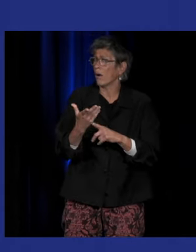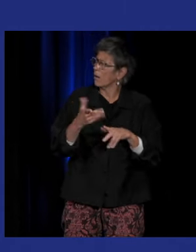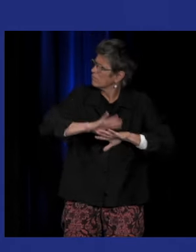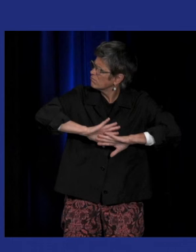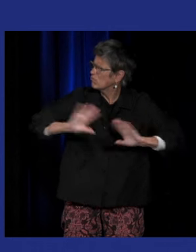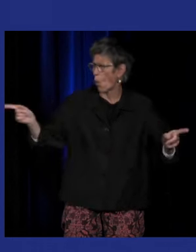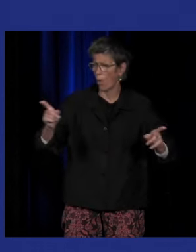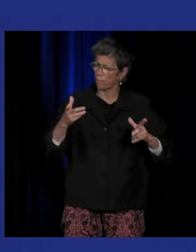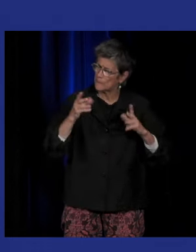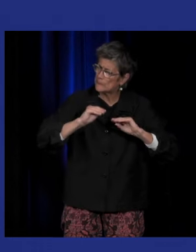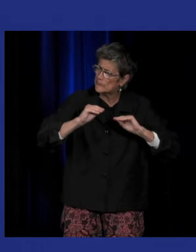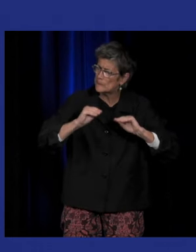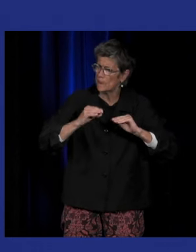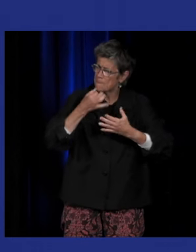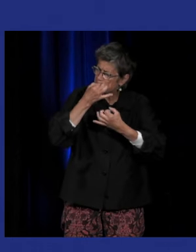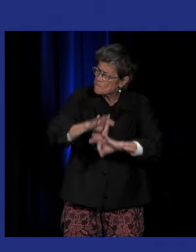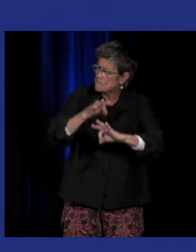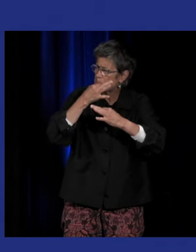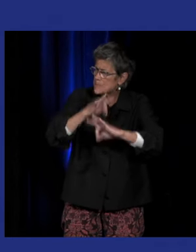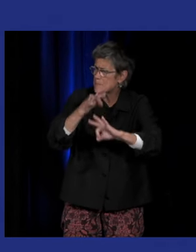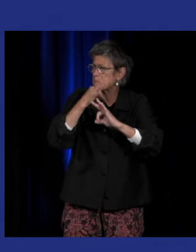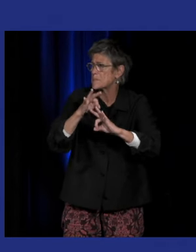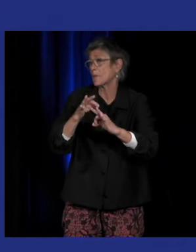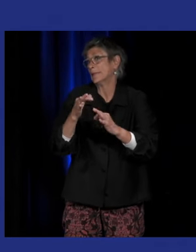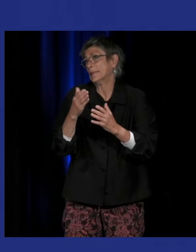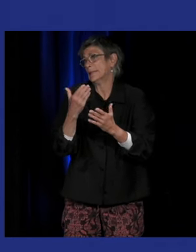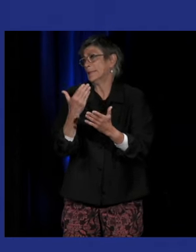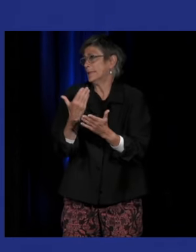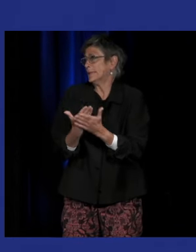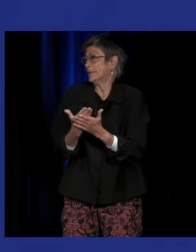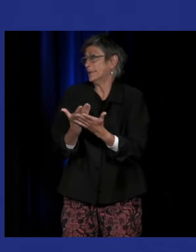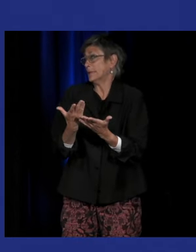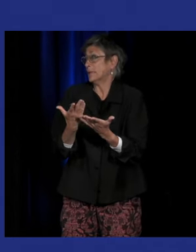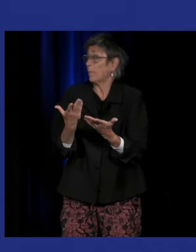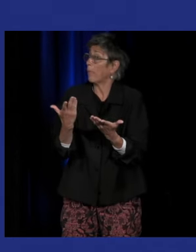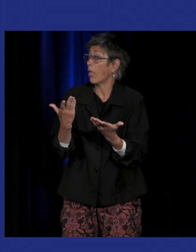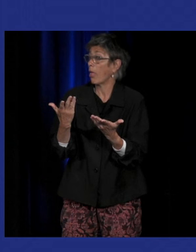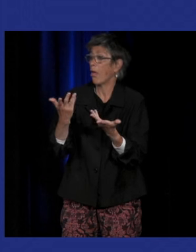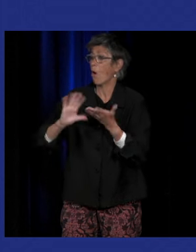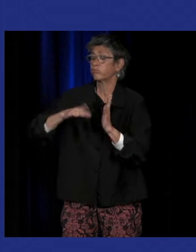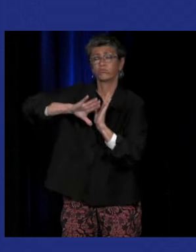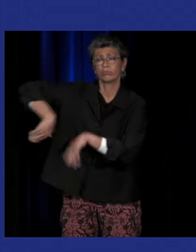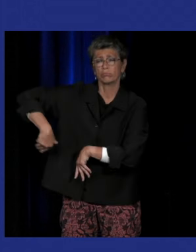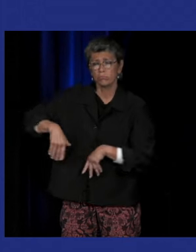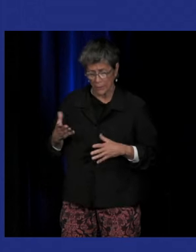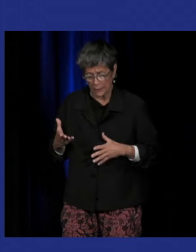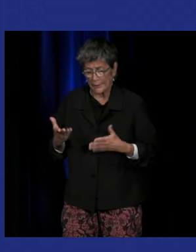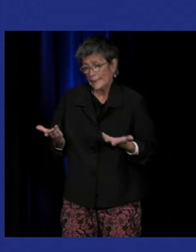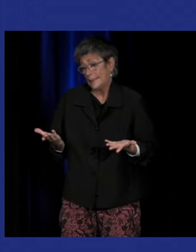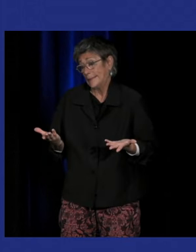éducation de la parole orale, mais de la parole orale qui veut dire aux dépenses de la langue des signes.'est-à-dire qu